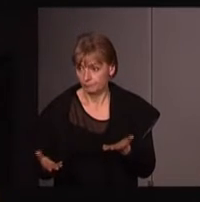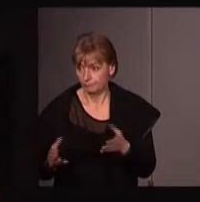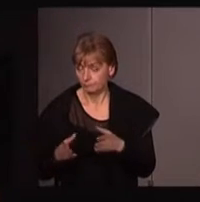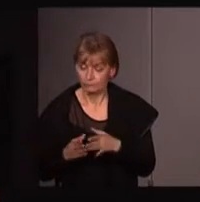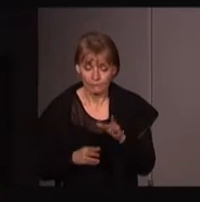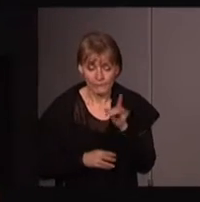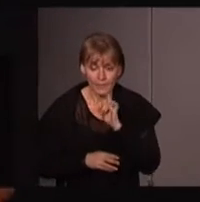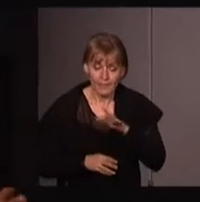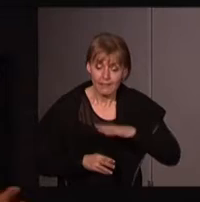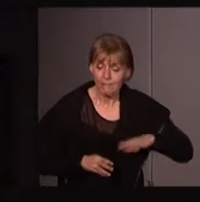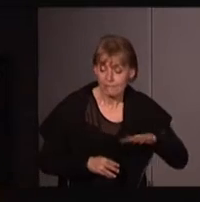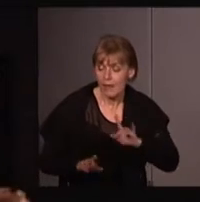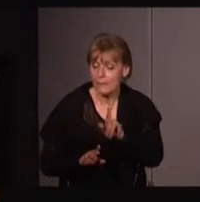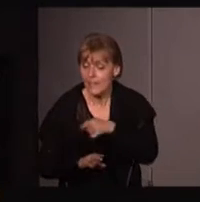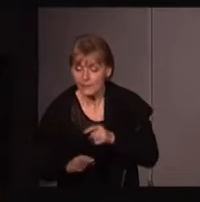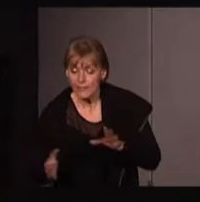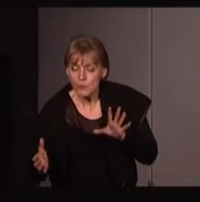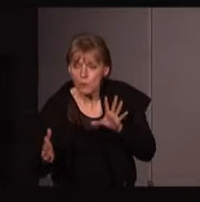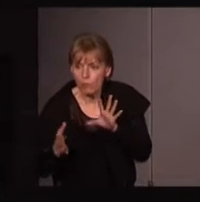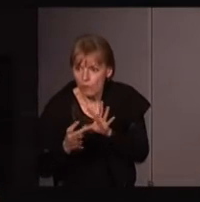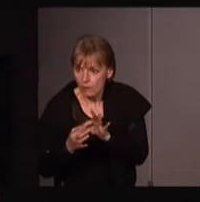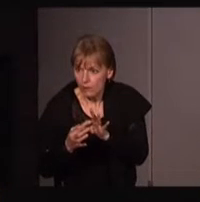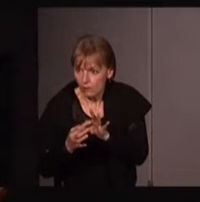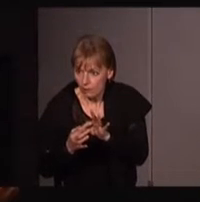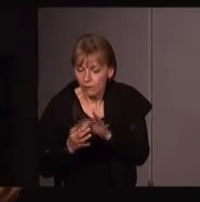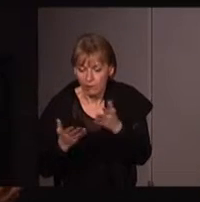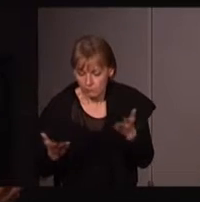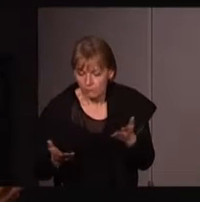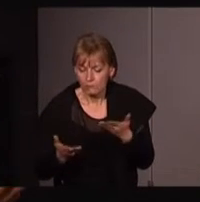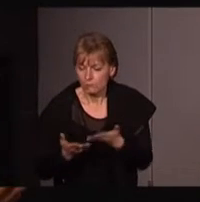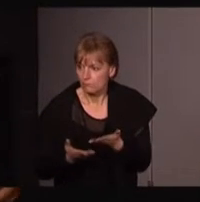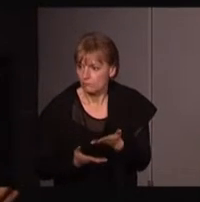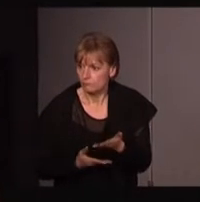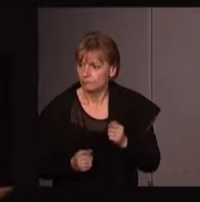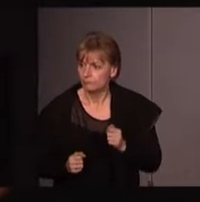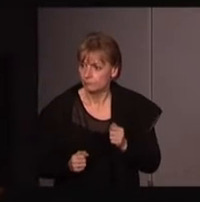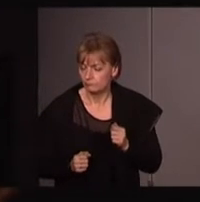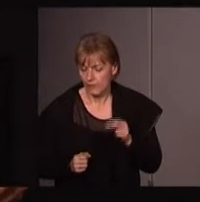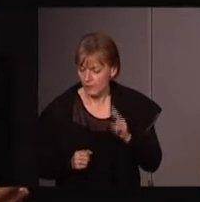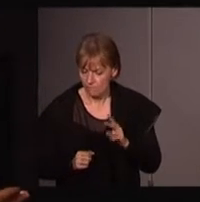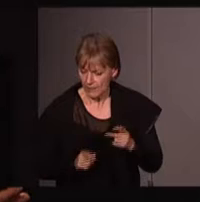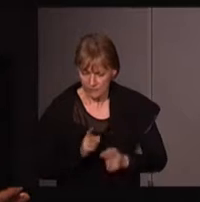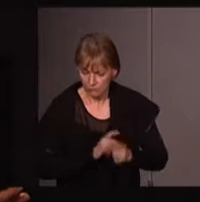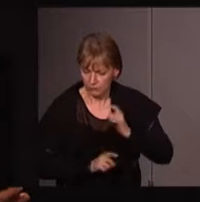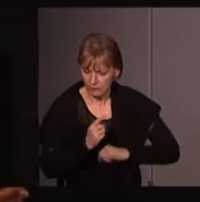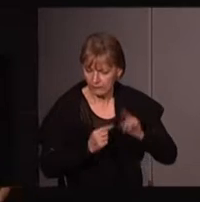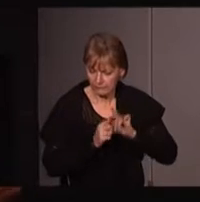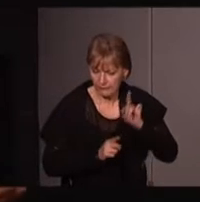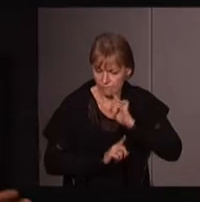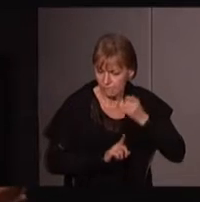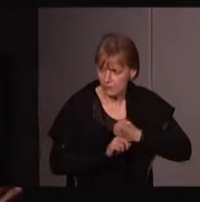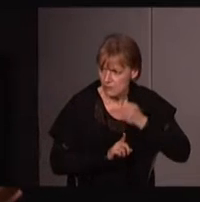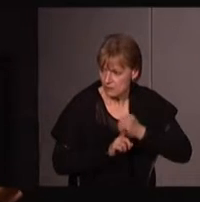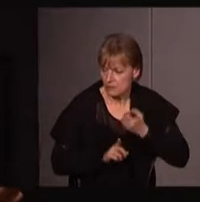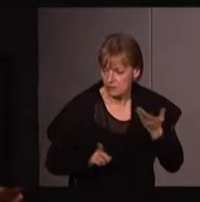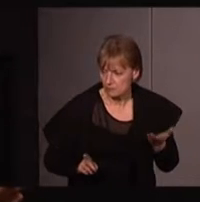femmes et nature et reviendraient finalement sur tout le travail critique des féministes notamment, de cette